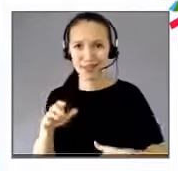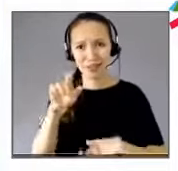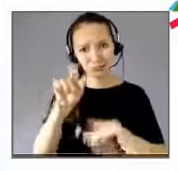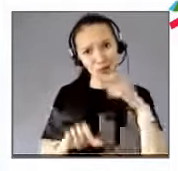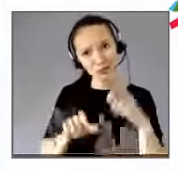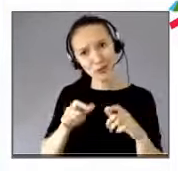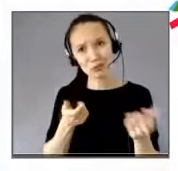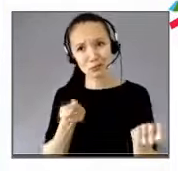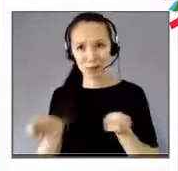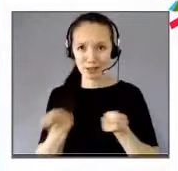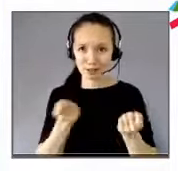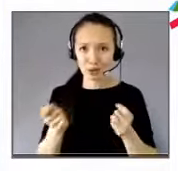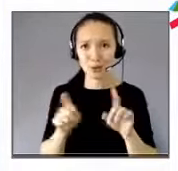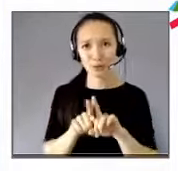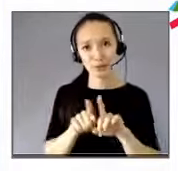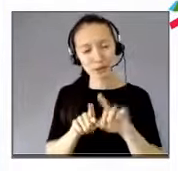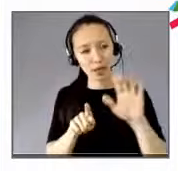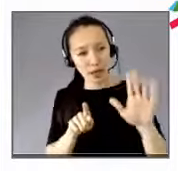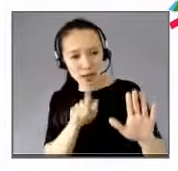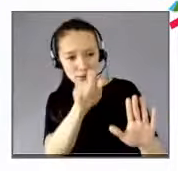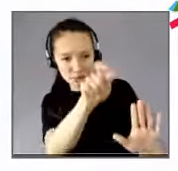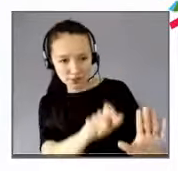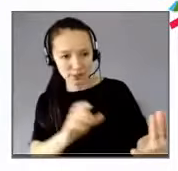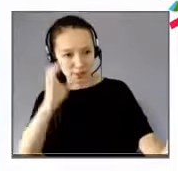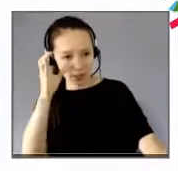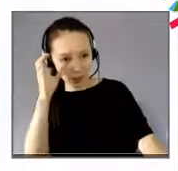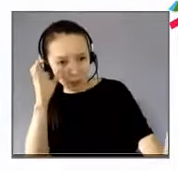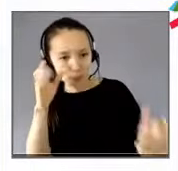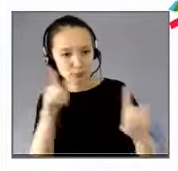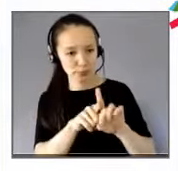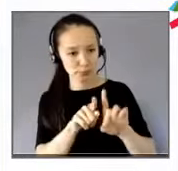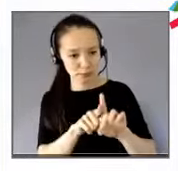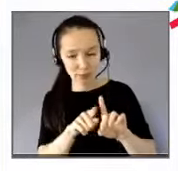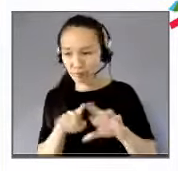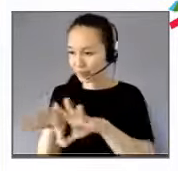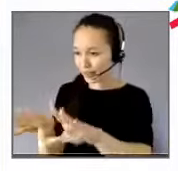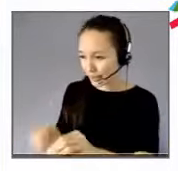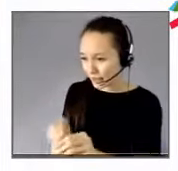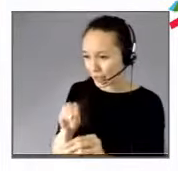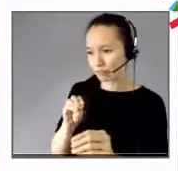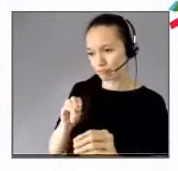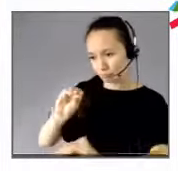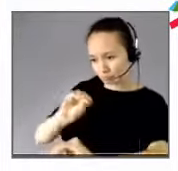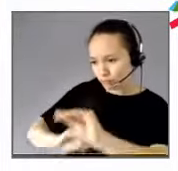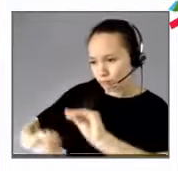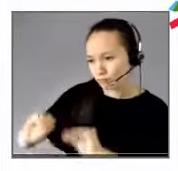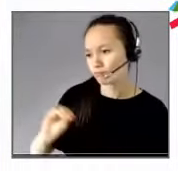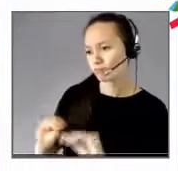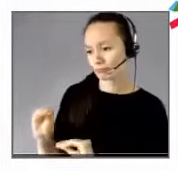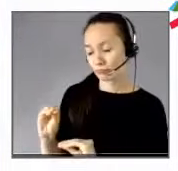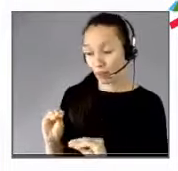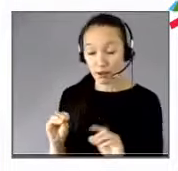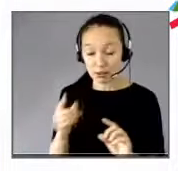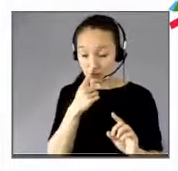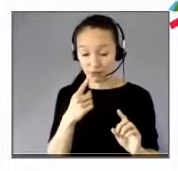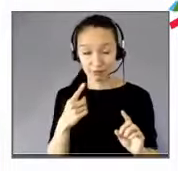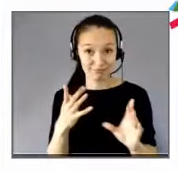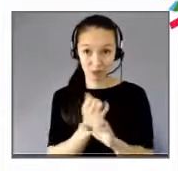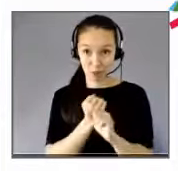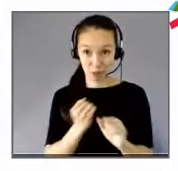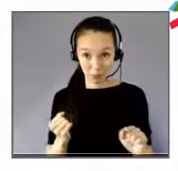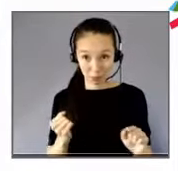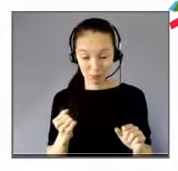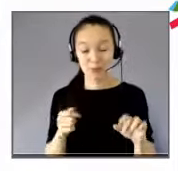attention à l'autre, qui s'occupent de leurs équipes de manière extraordinaire. Et puis, vous avez aussi des gens